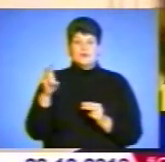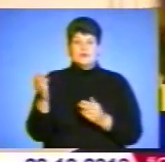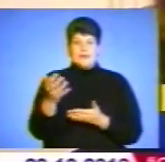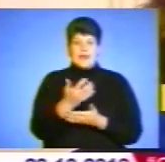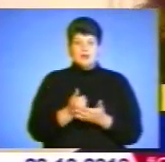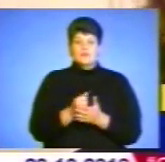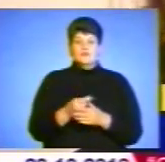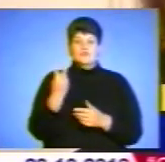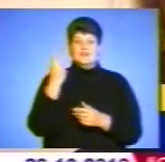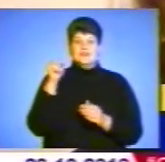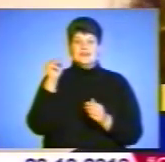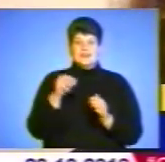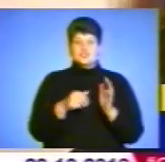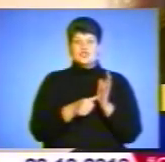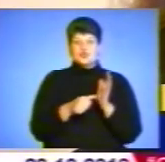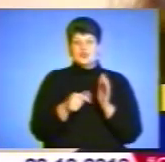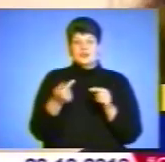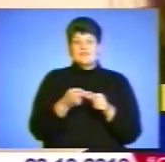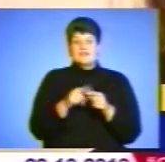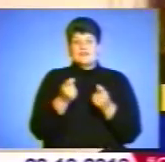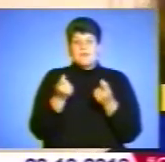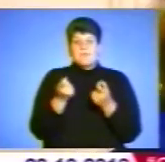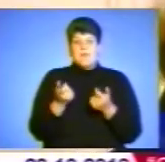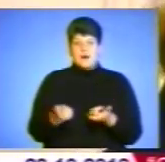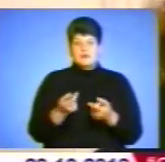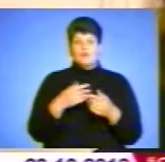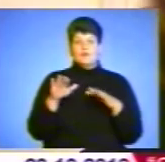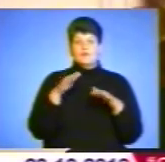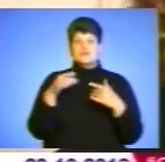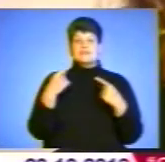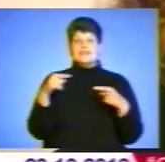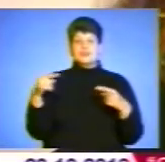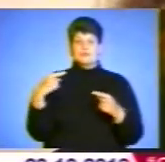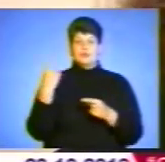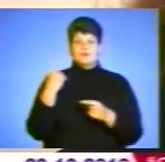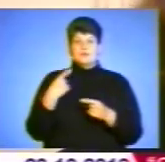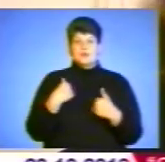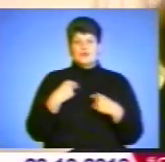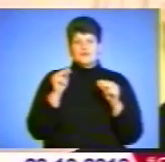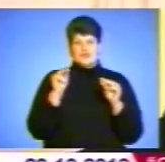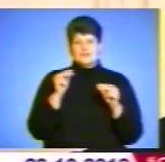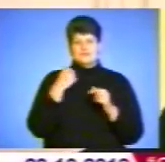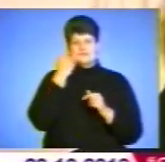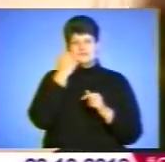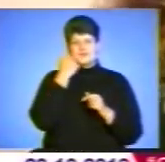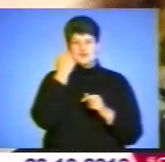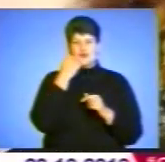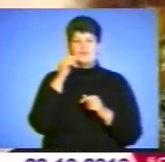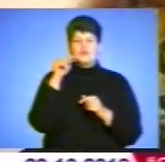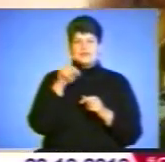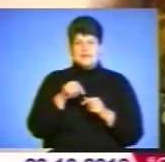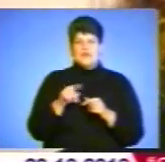2 тисячі гривень – це взагалі дуже мало порівняно з іншими областями. І мені, якщо чесно, навіть соромно за те, що